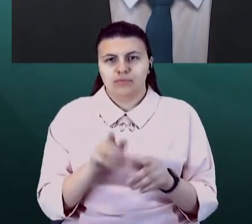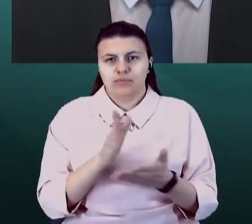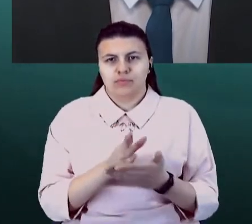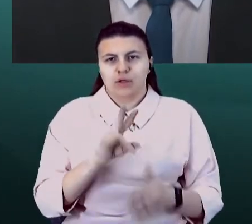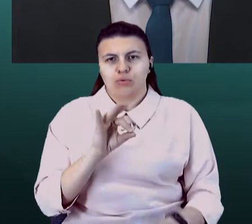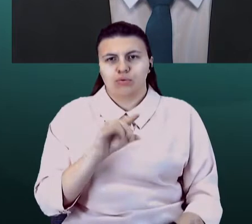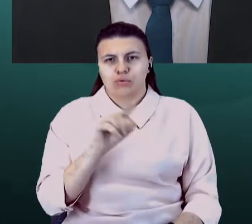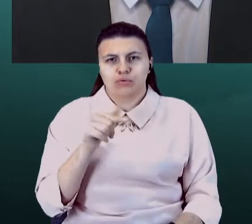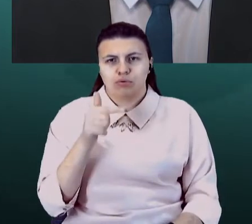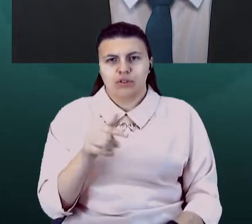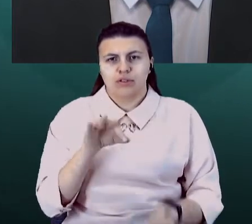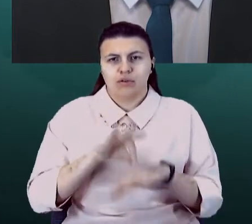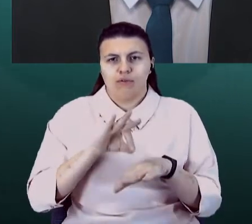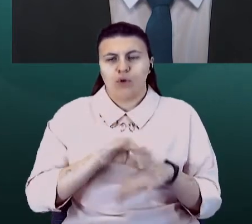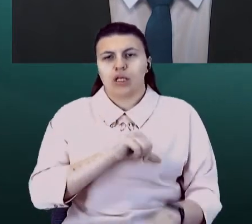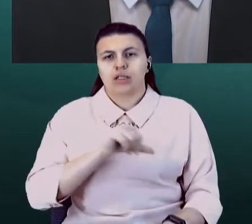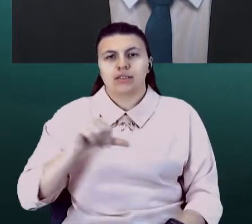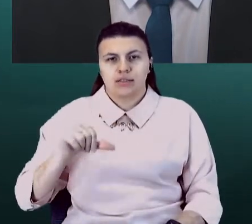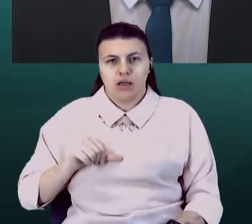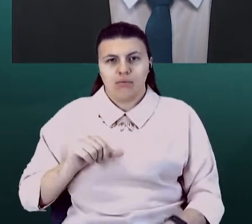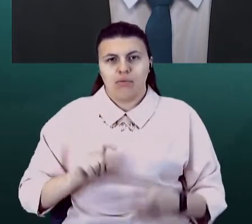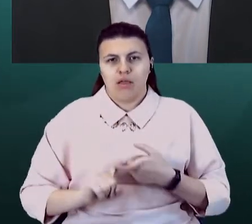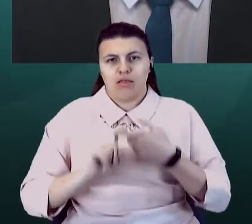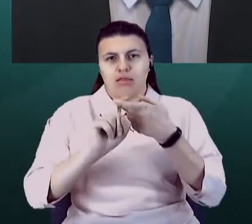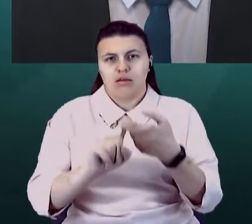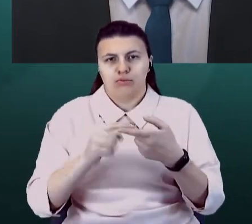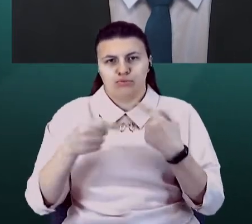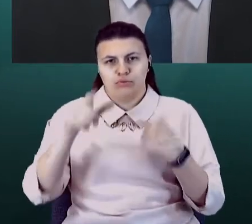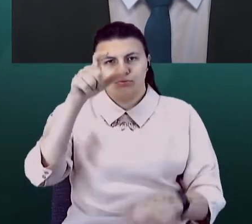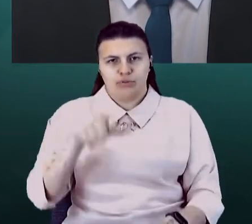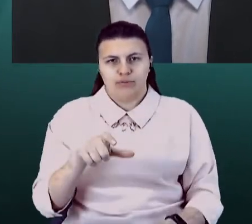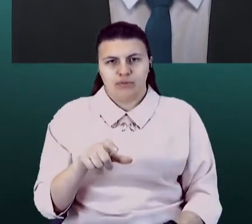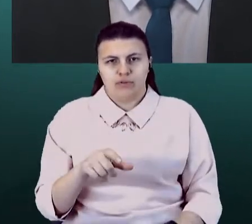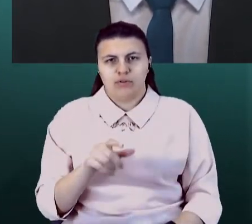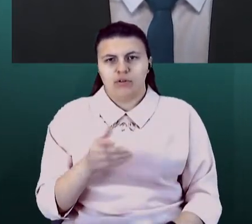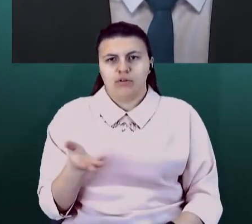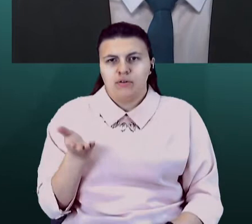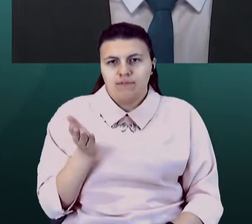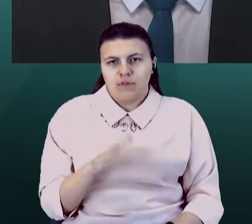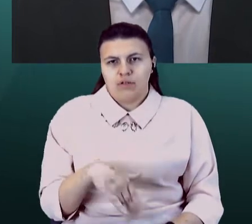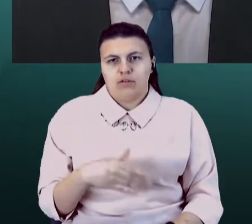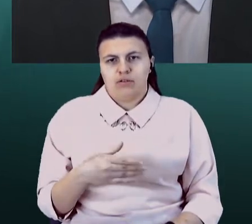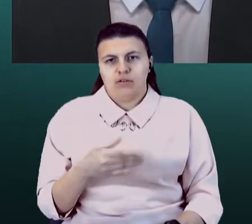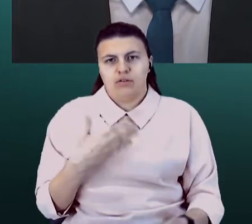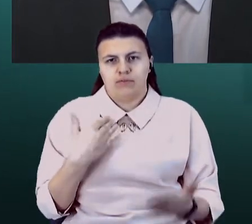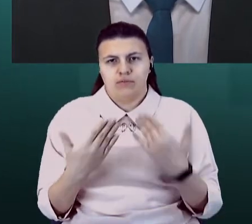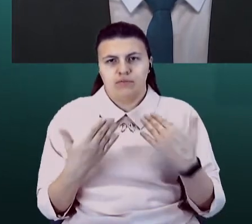захворів сам, не за рази іншого. Давайте відноситись